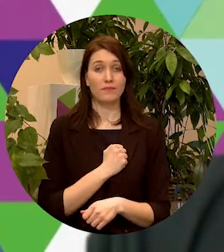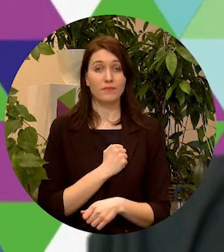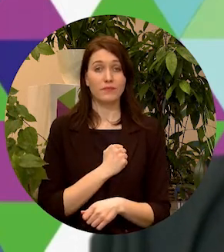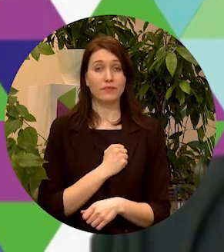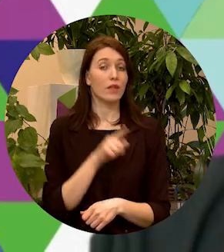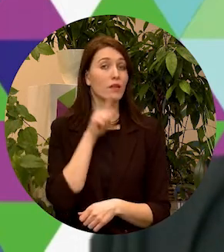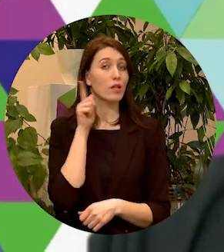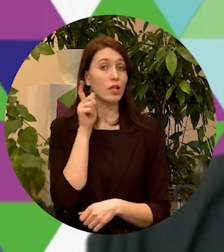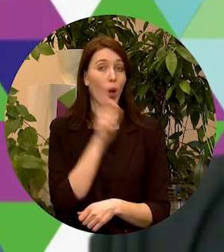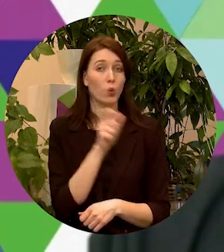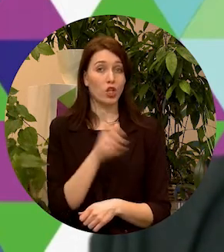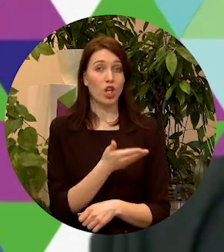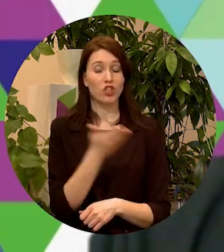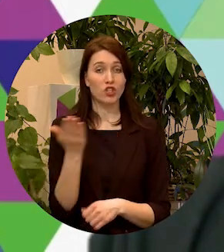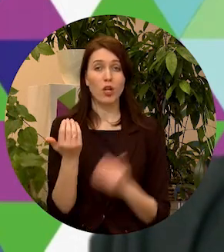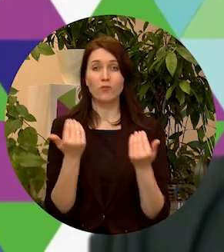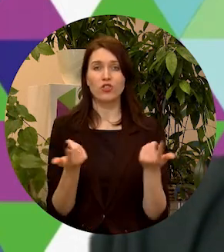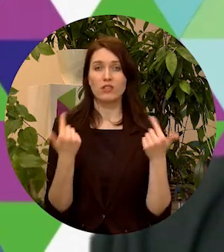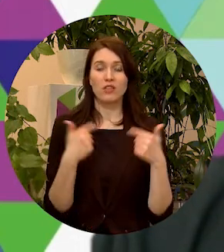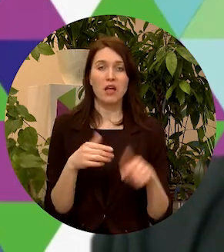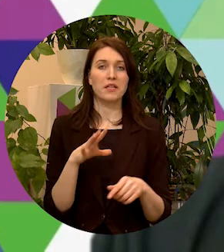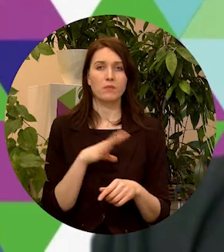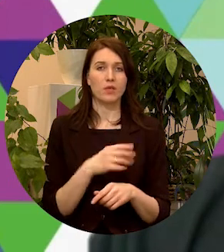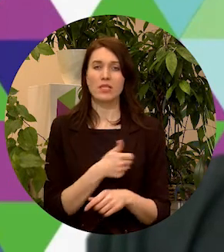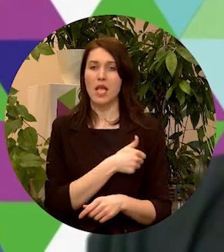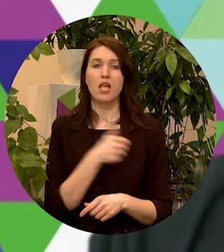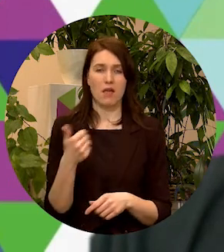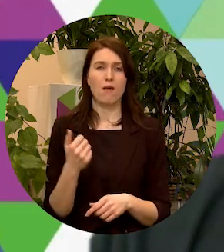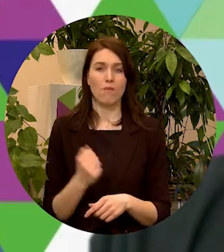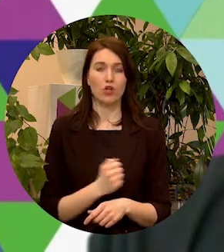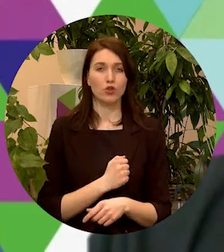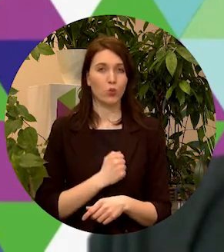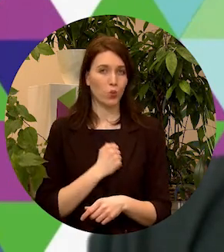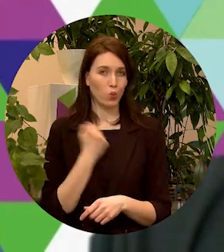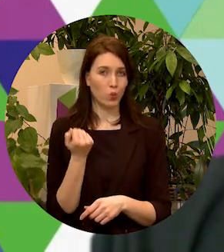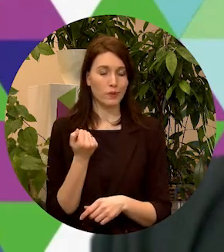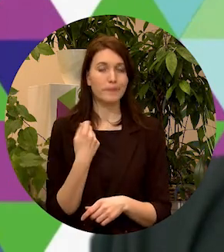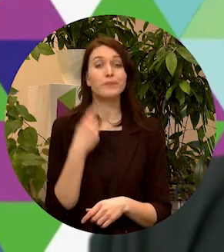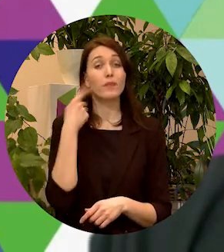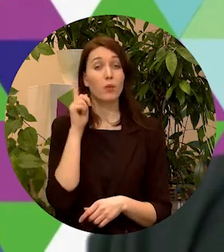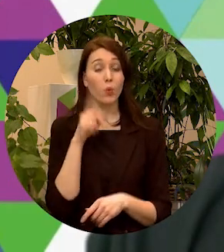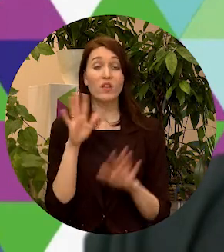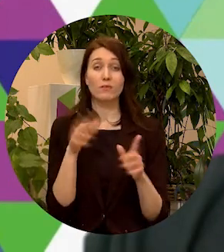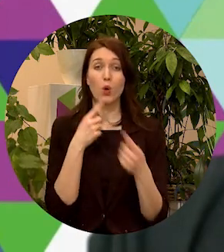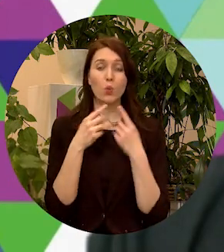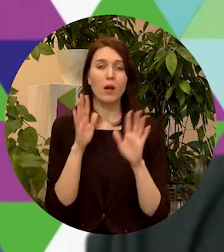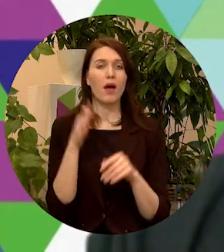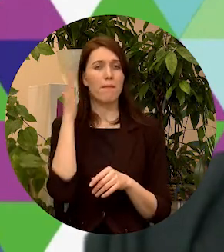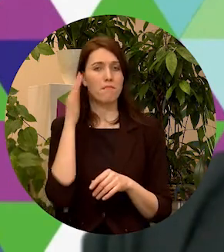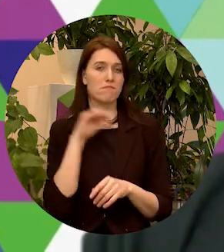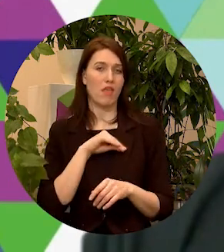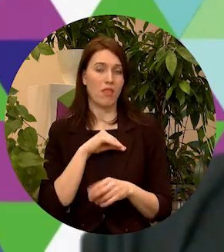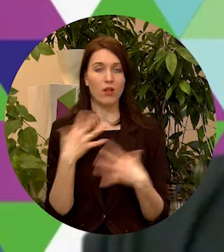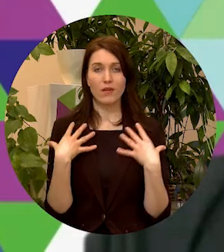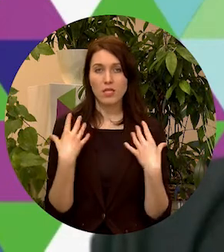jauniešiem šis laiks ir bijis īpaši grūts. Protams, var runāt par mentālo veselību.